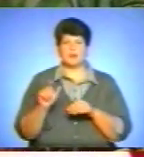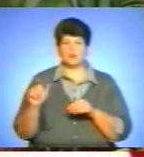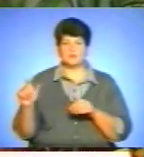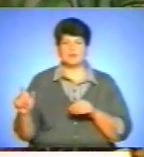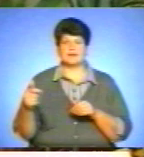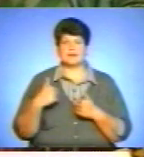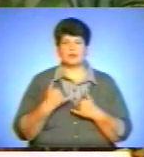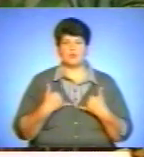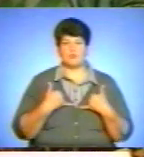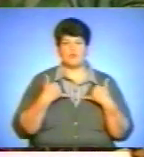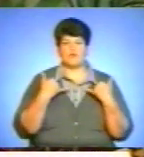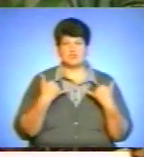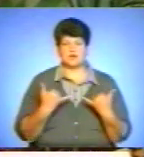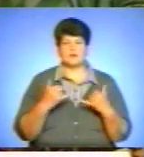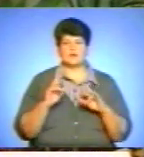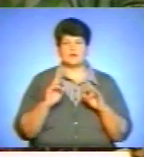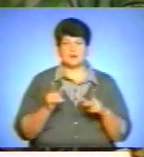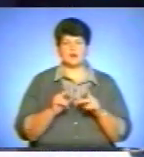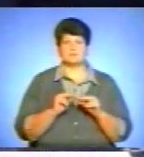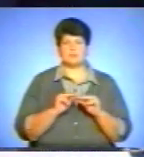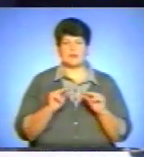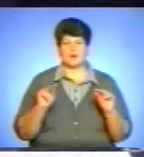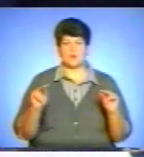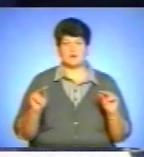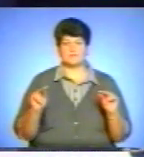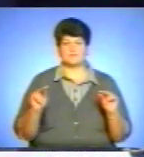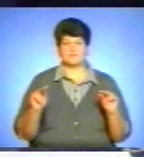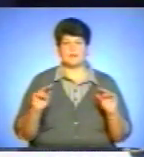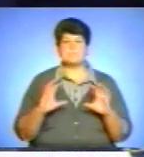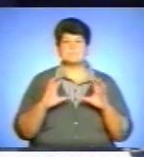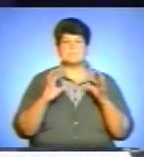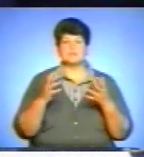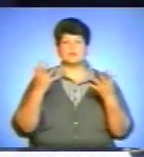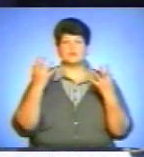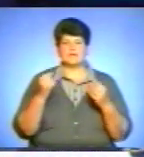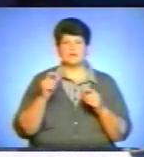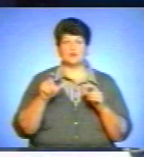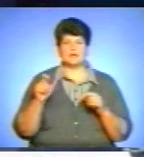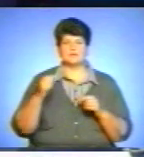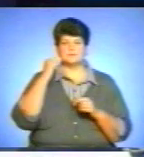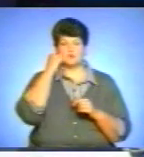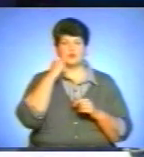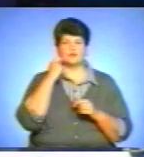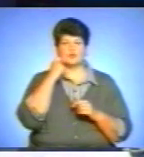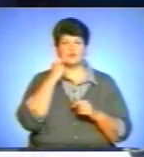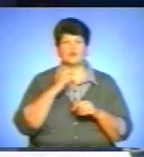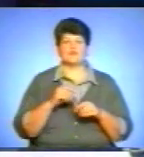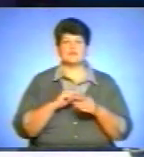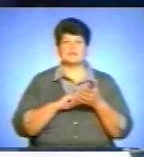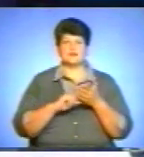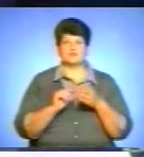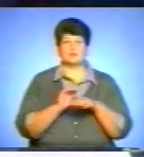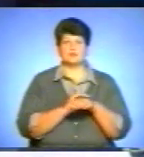Я його поважаю як педагога. Міжнародний день людей похилого віку відзначили у благодійному